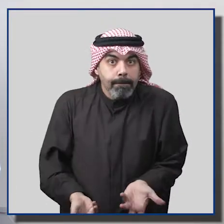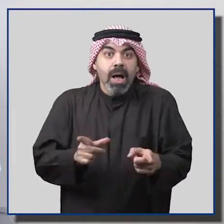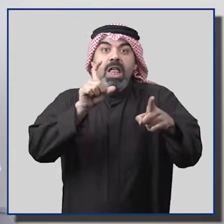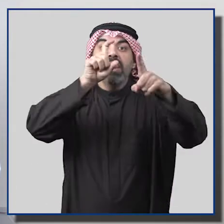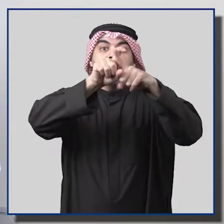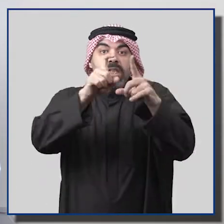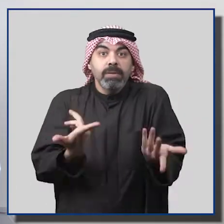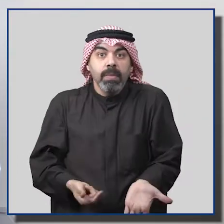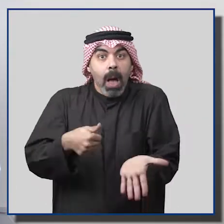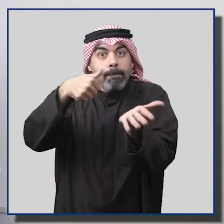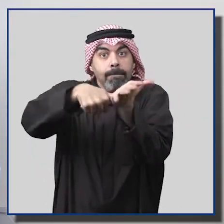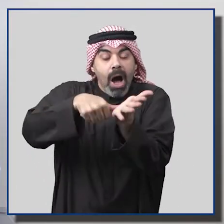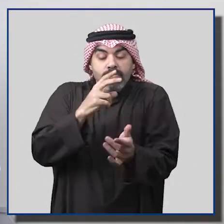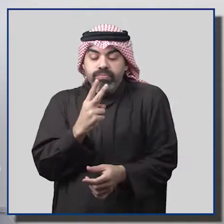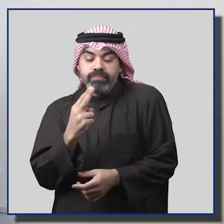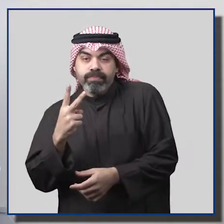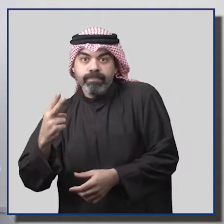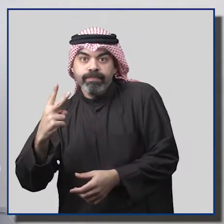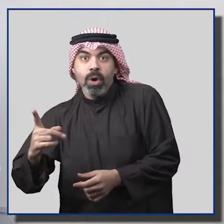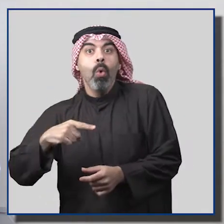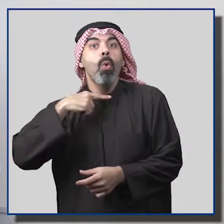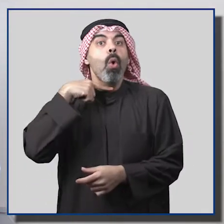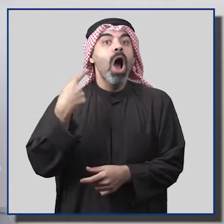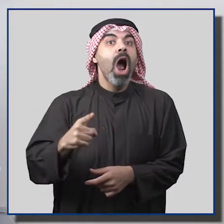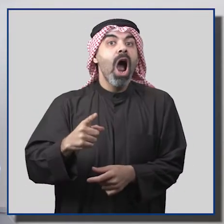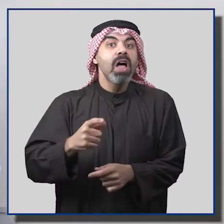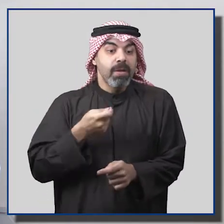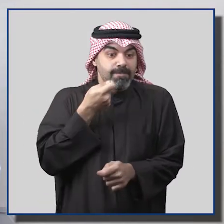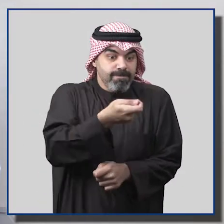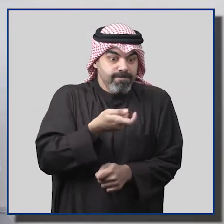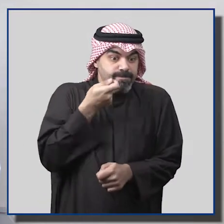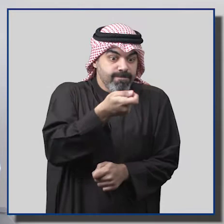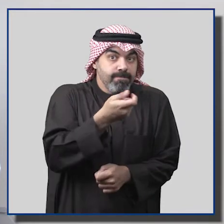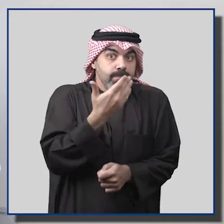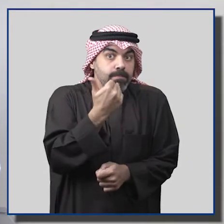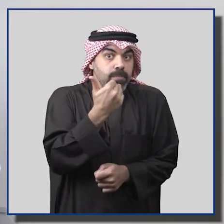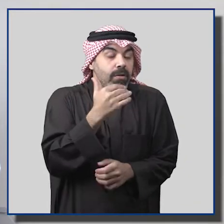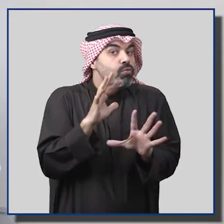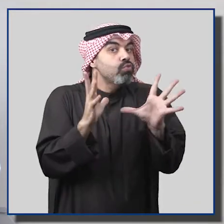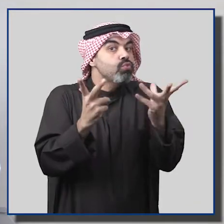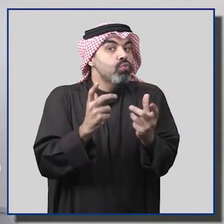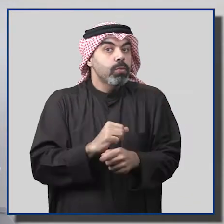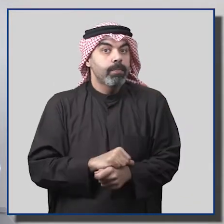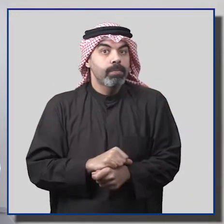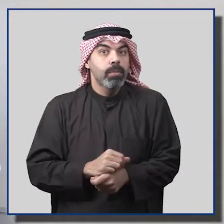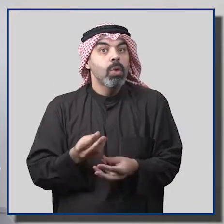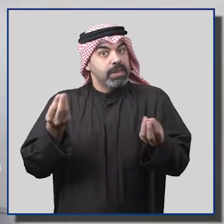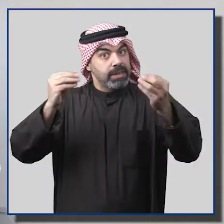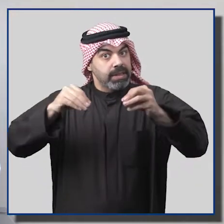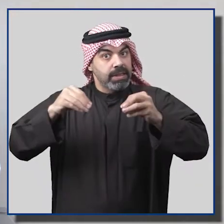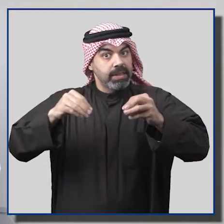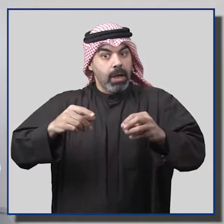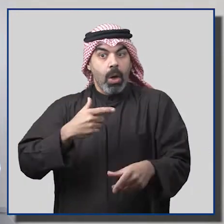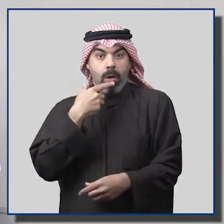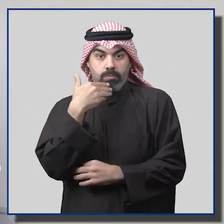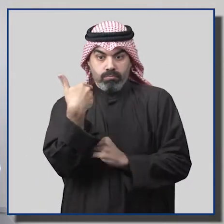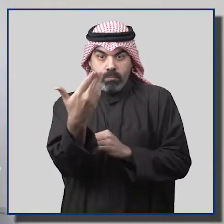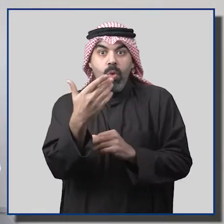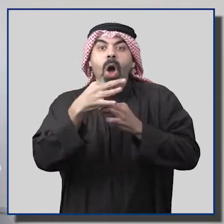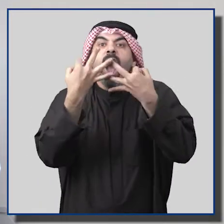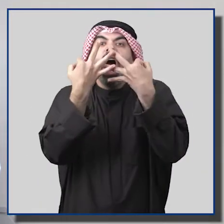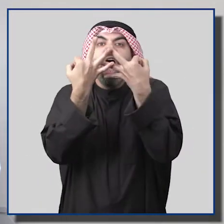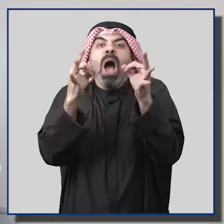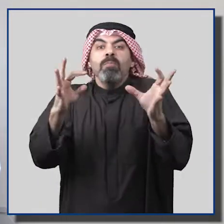الراتب وتبعات ومخاطر عدم الالتزام بالسداد وكذلك طلب منهم توضيح